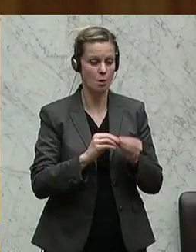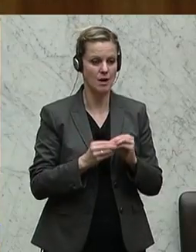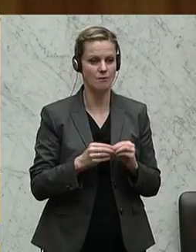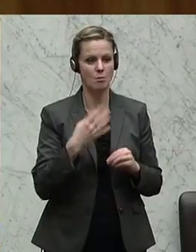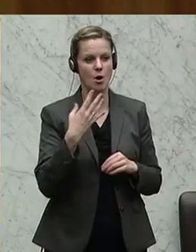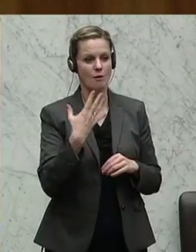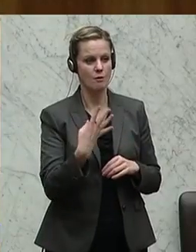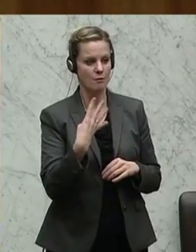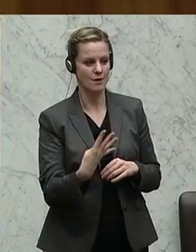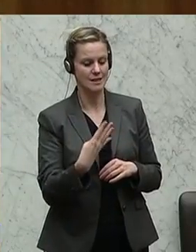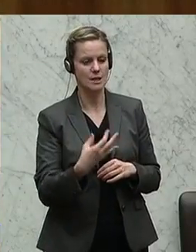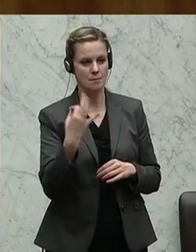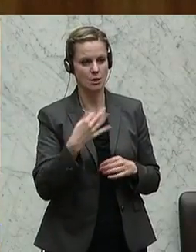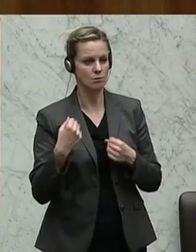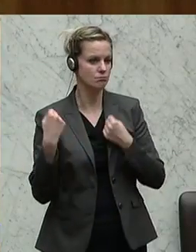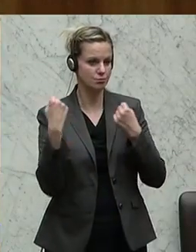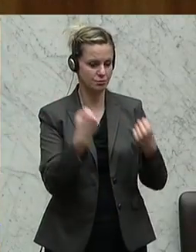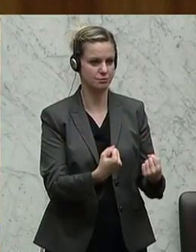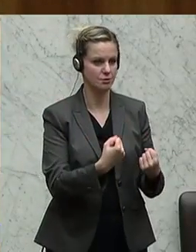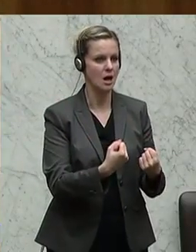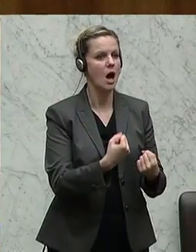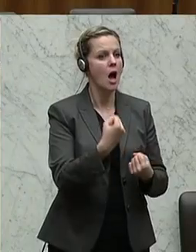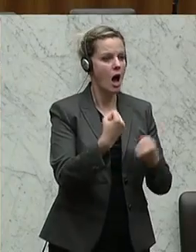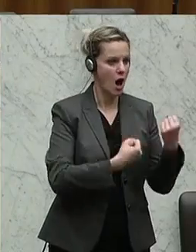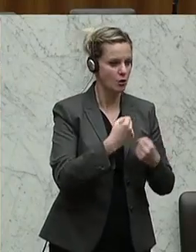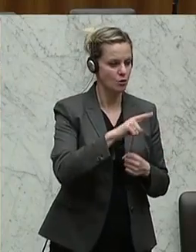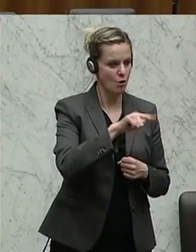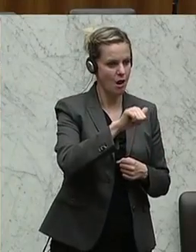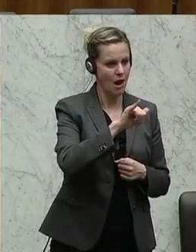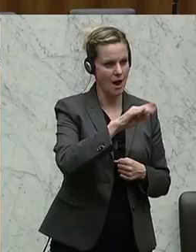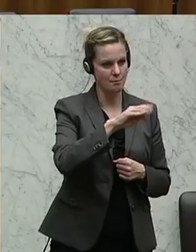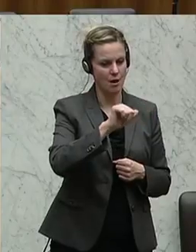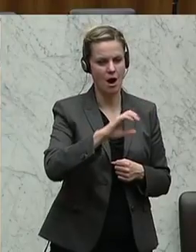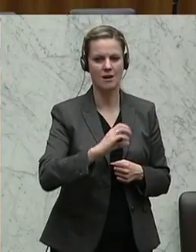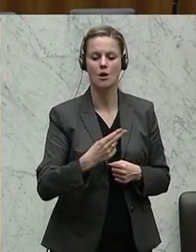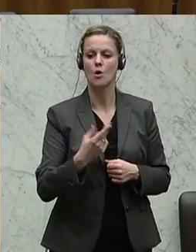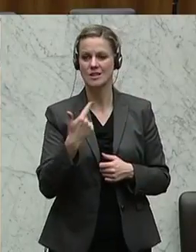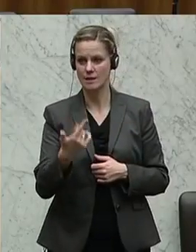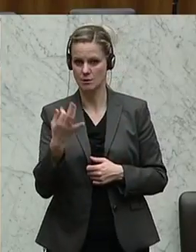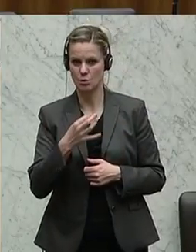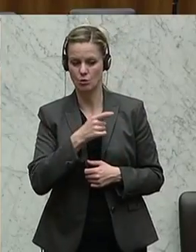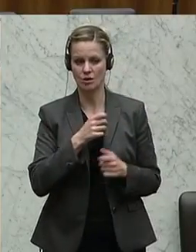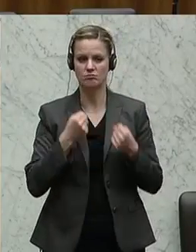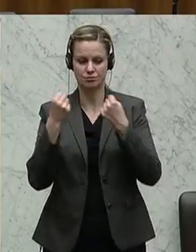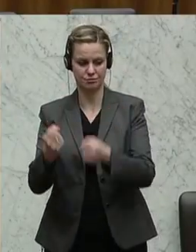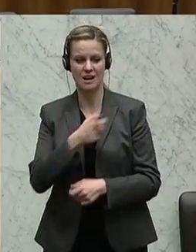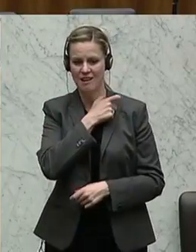Minuten mit dem Auto nach Leibach und 20 Minuten nach Klagenfurt. Also auch hier ist die Emissionswerte wesentlich höher dann.